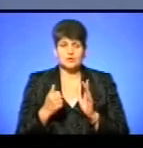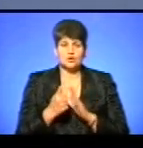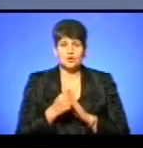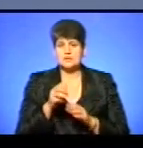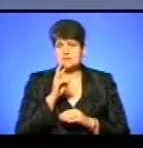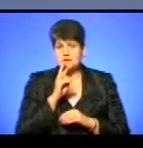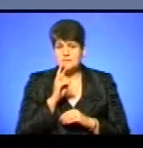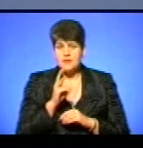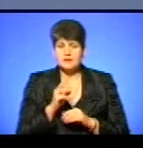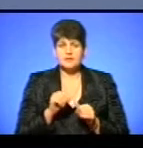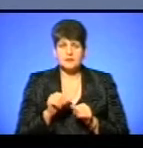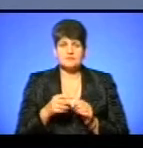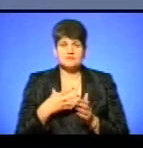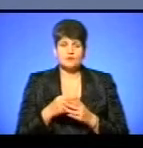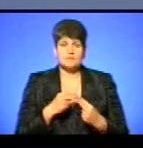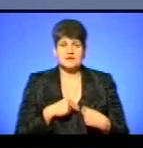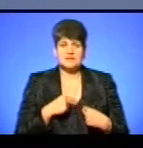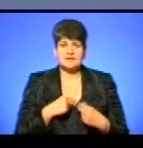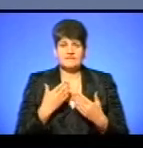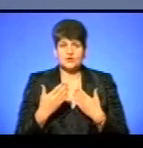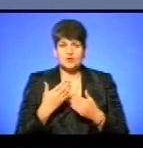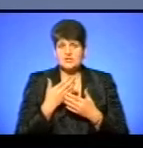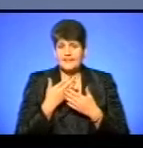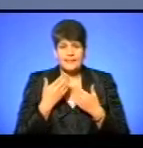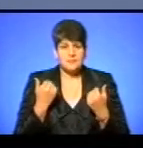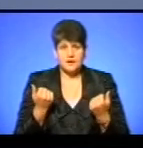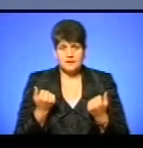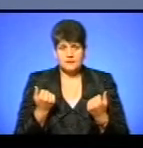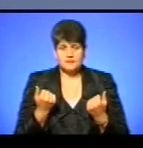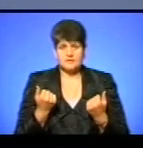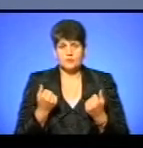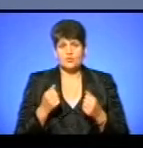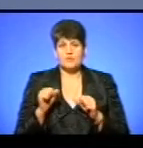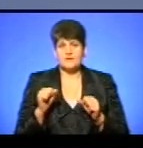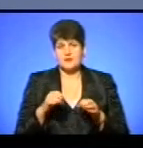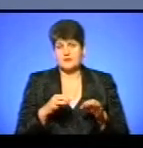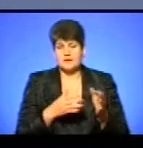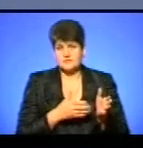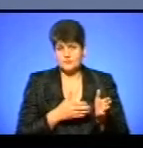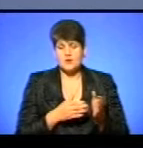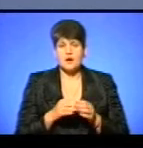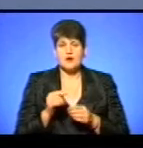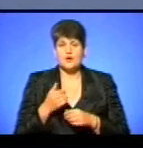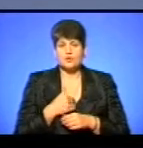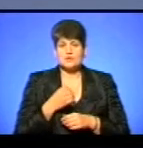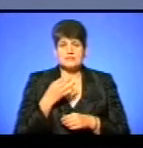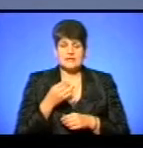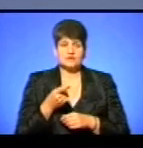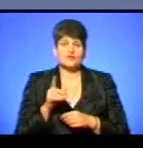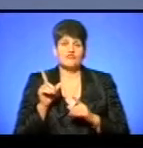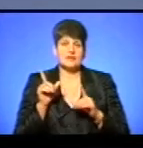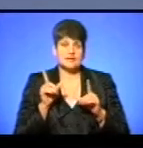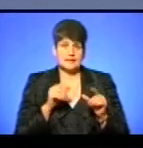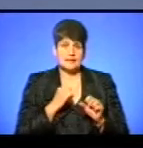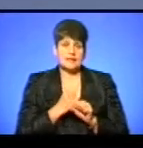плати, крім своїх працівників, відношення немає. Тим більше, що управління транспорту. Я хочу сказати про те, що якщо ви їдете